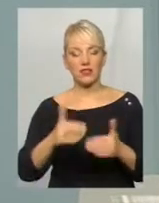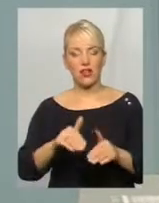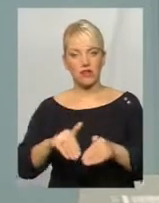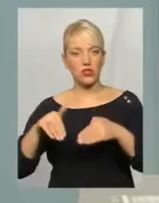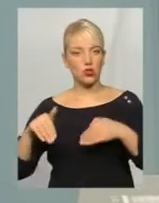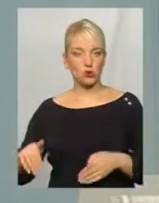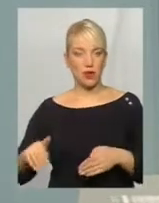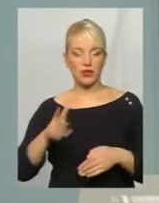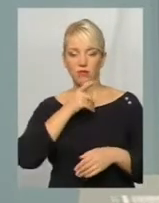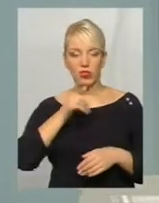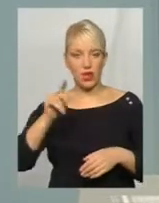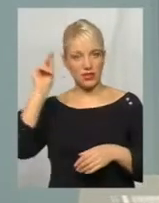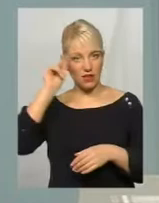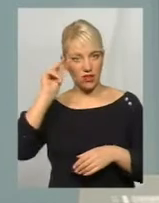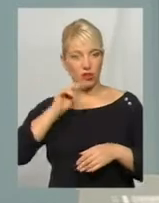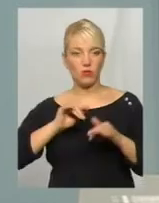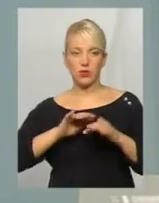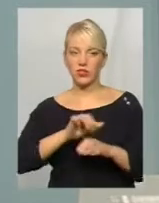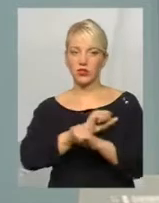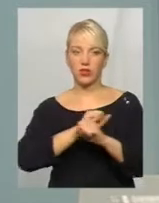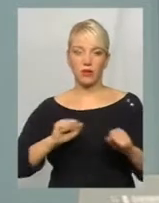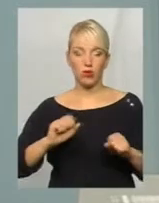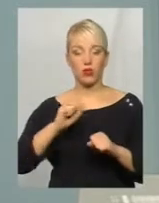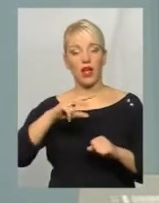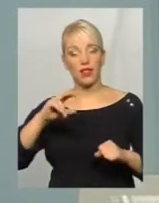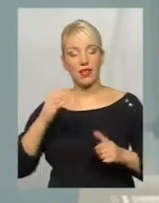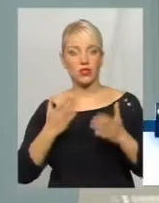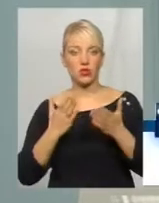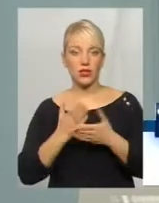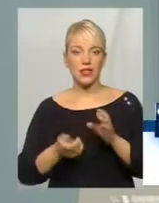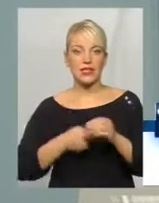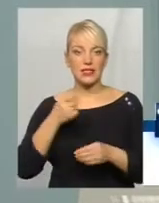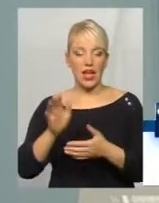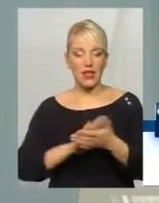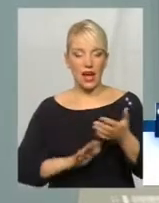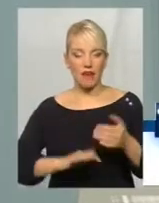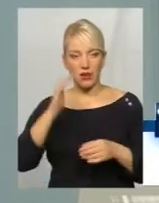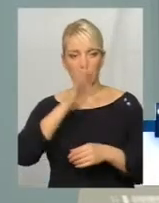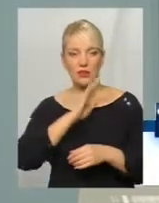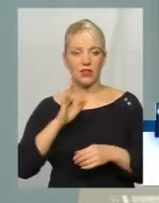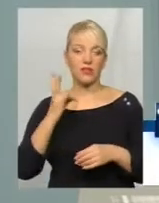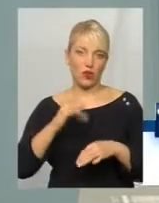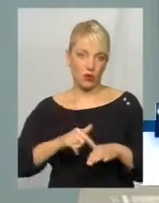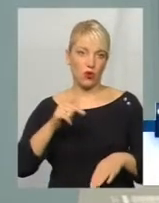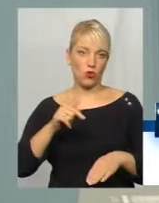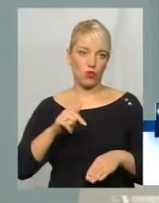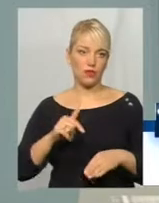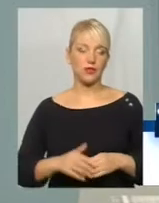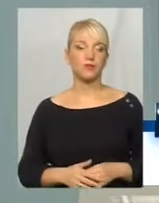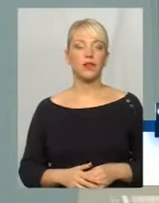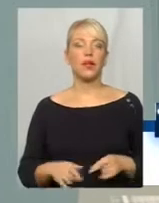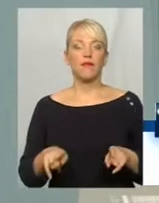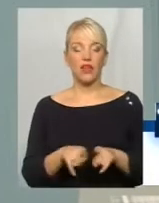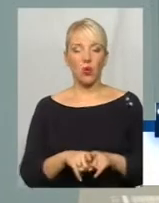під час навчального процесу не може. Але якщо є заяви батьків, то, звичайно, він має на них реагувати. В